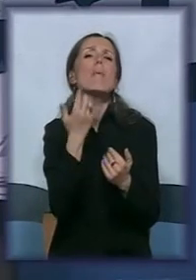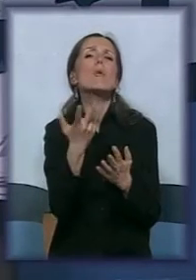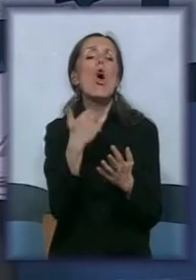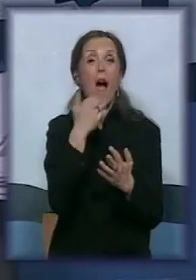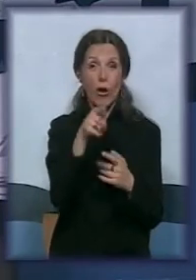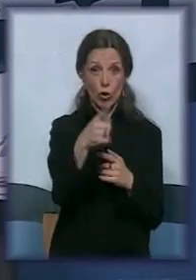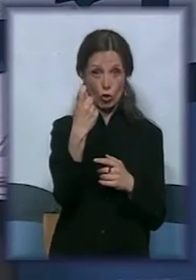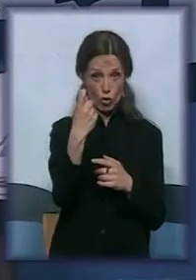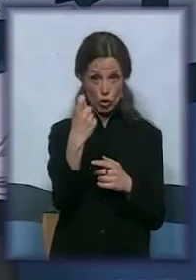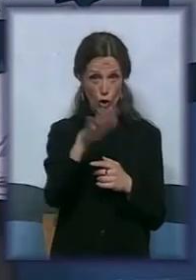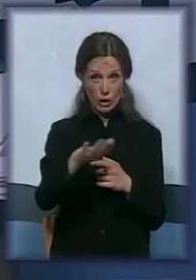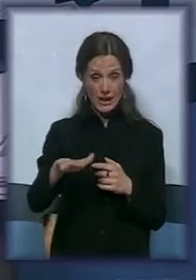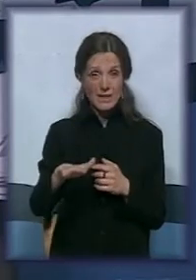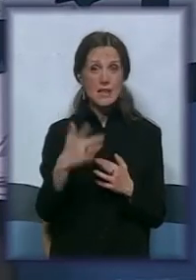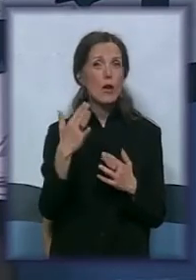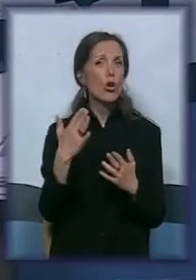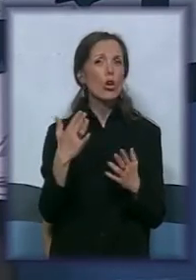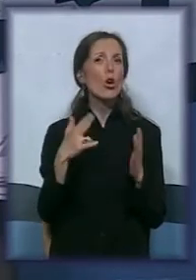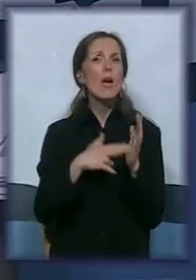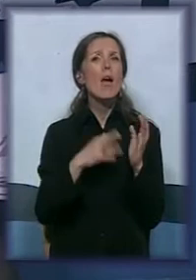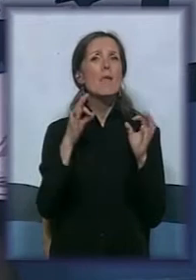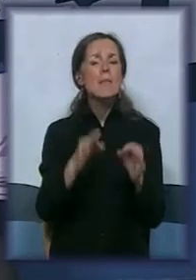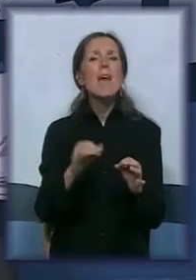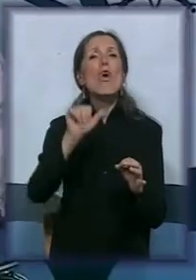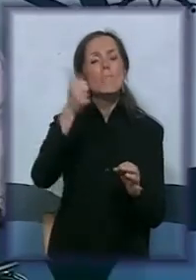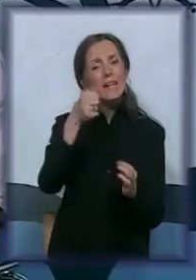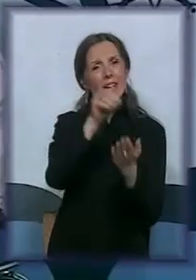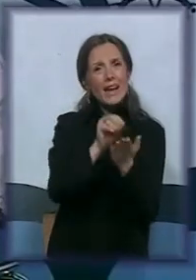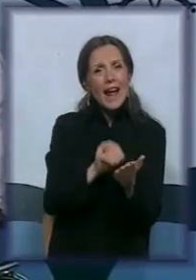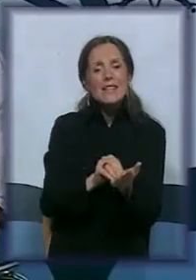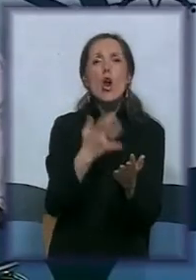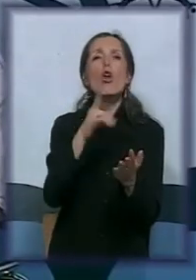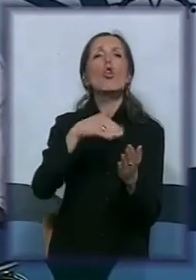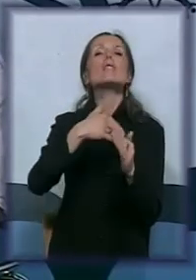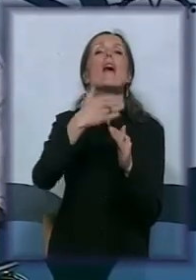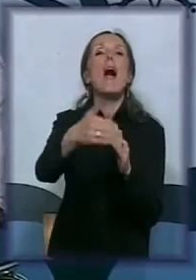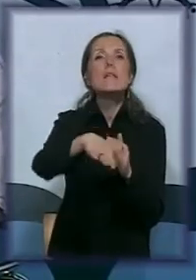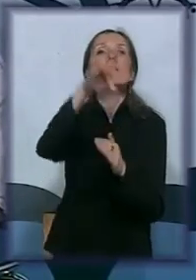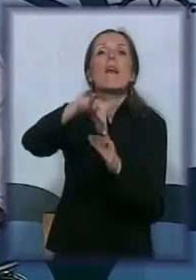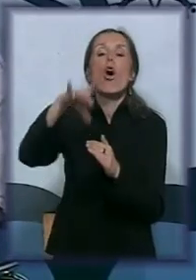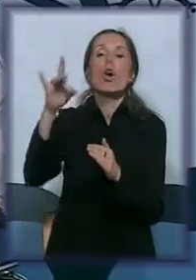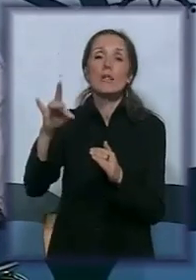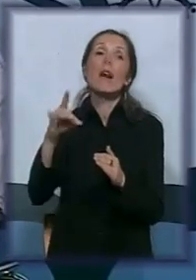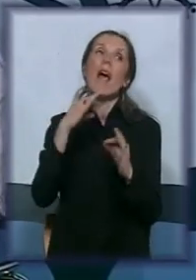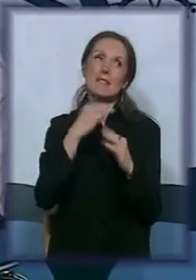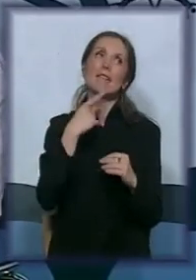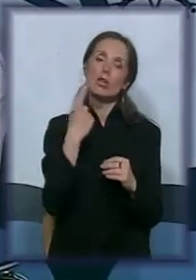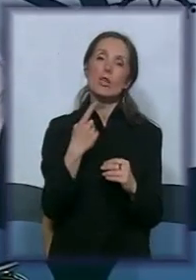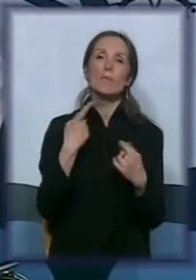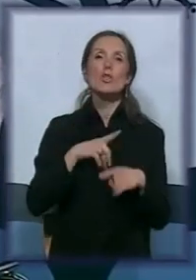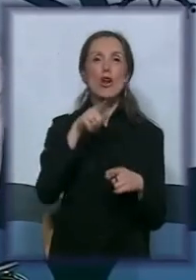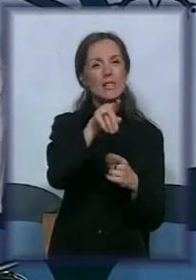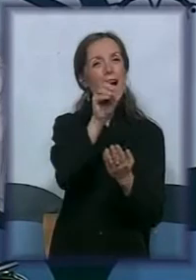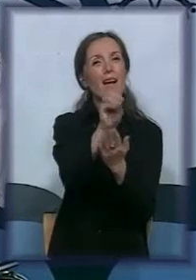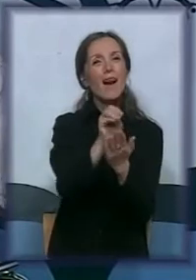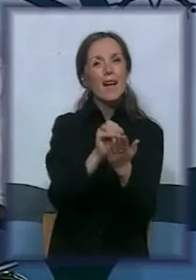koliko je pravo prvih registrovanih, a koliko ste kasnije otkrili dece? Da vam kažem nešto, nažalost, ta registracija